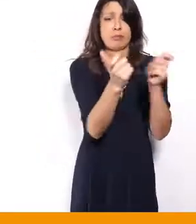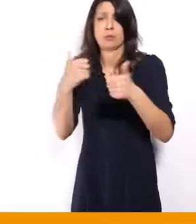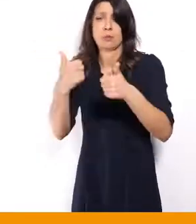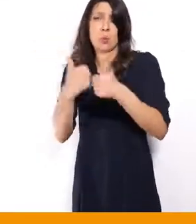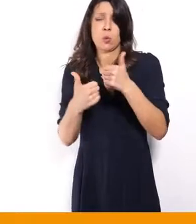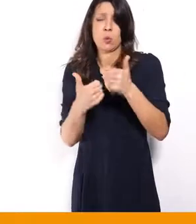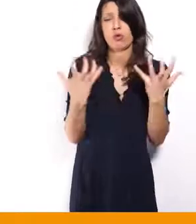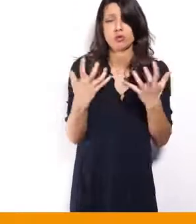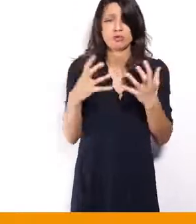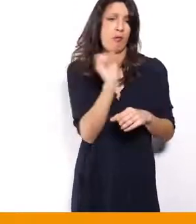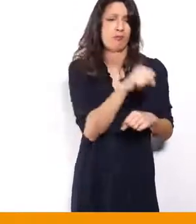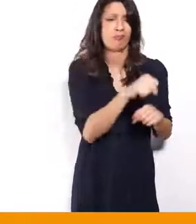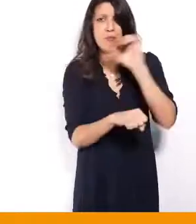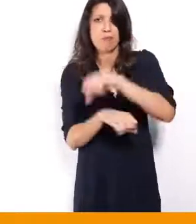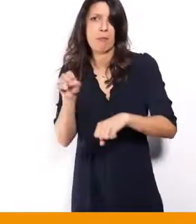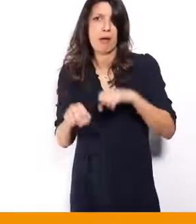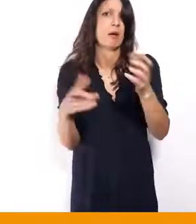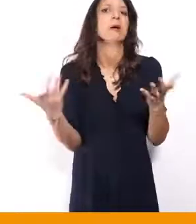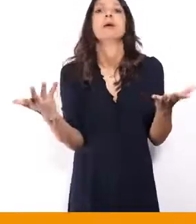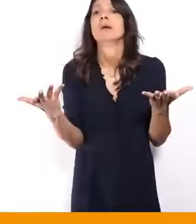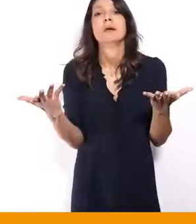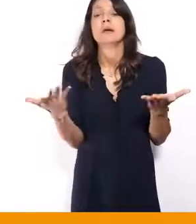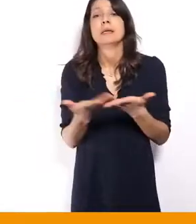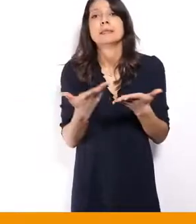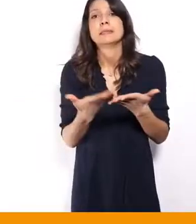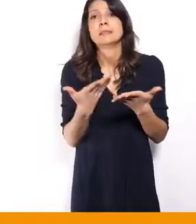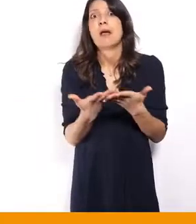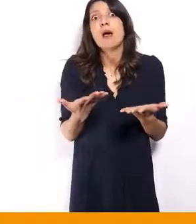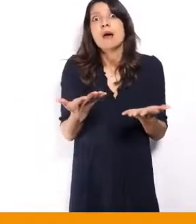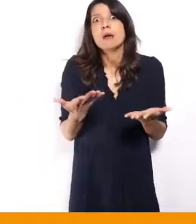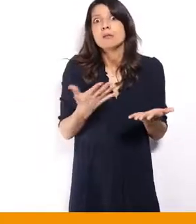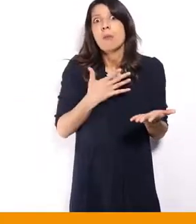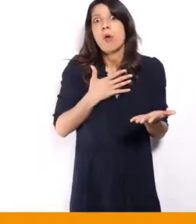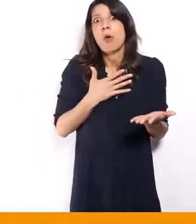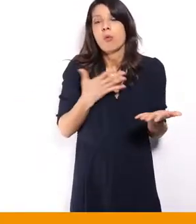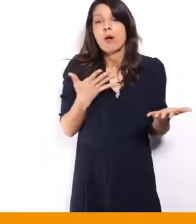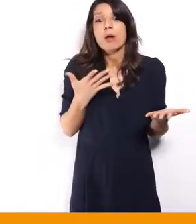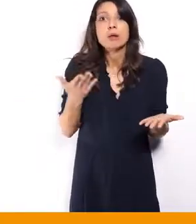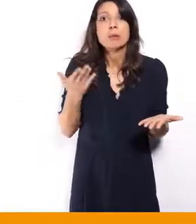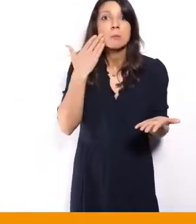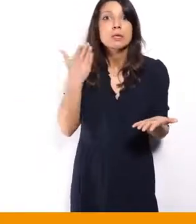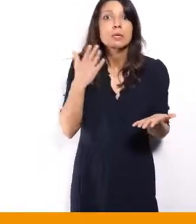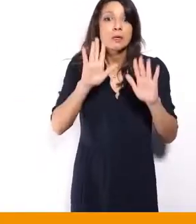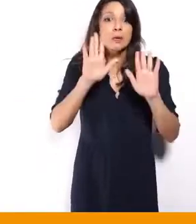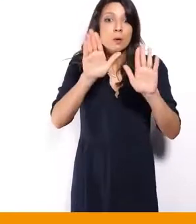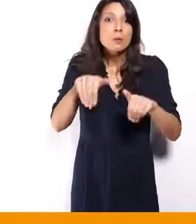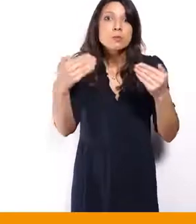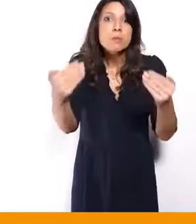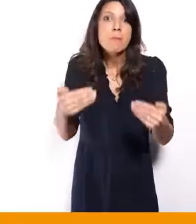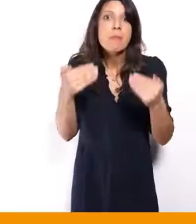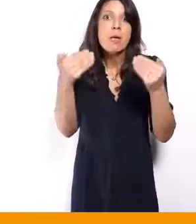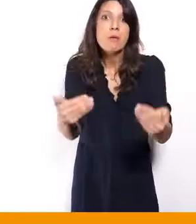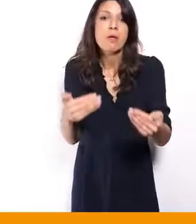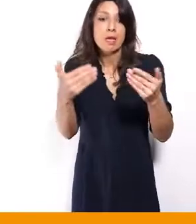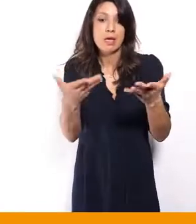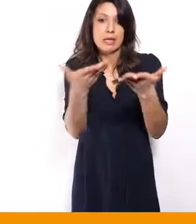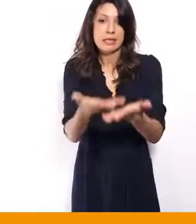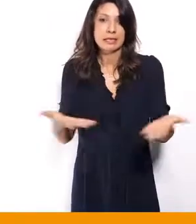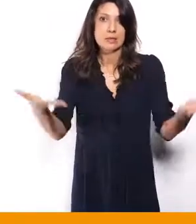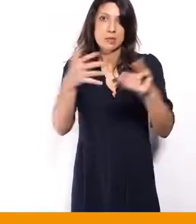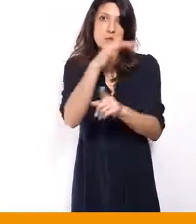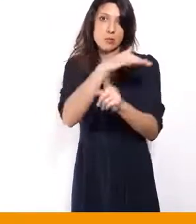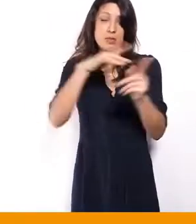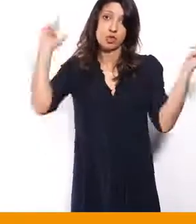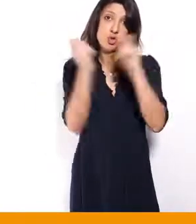et je crains que tant qu'on n'arrive pas à la changer, cette société-là,